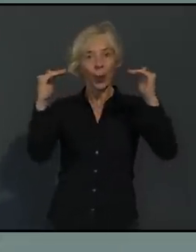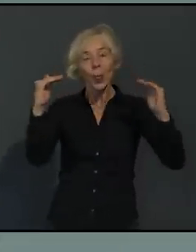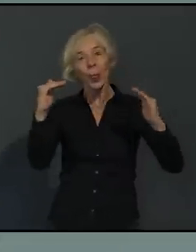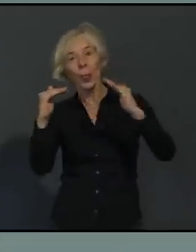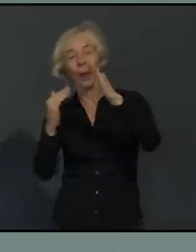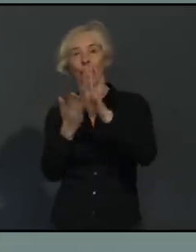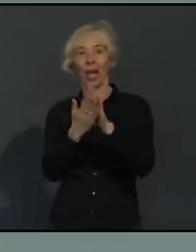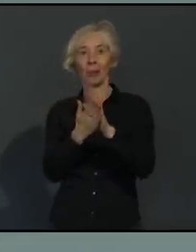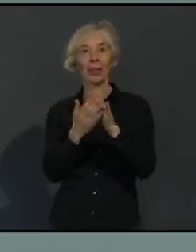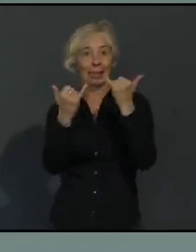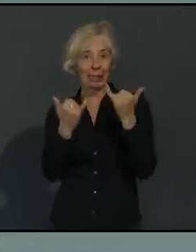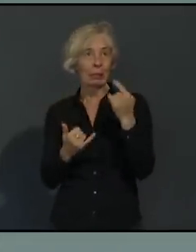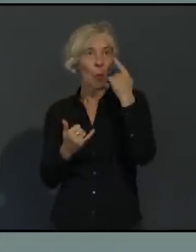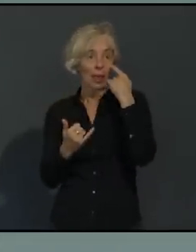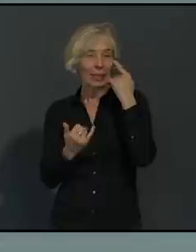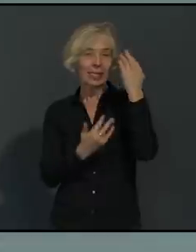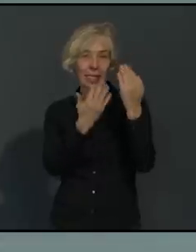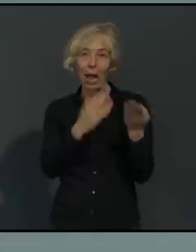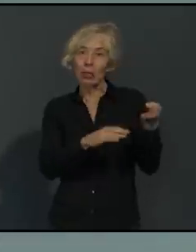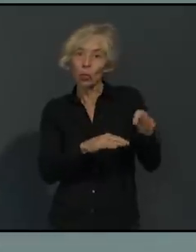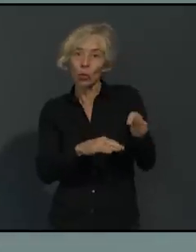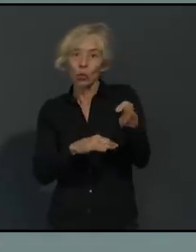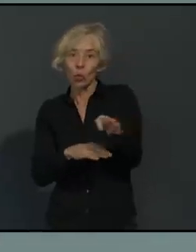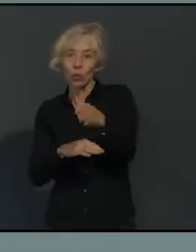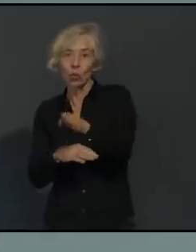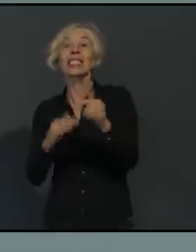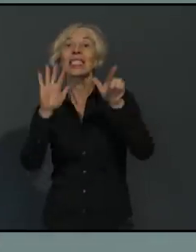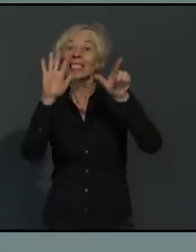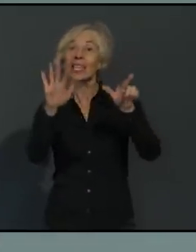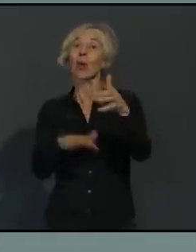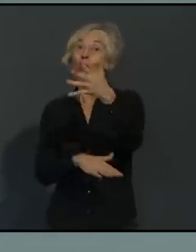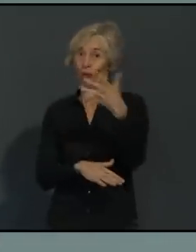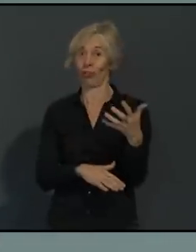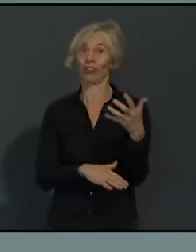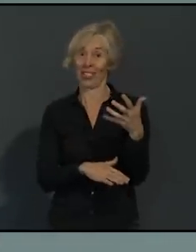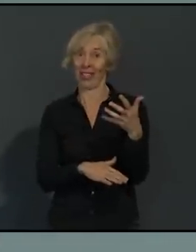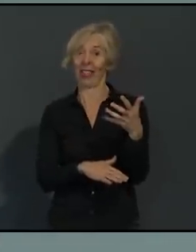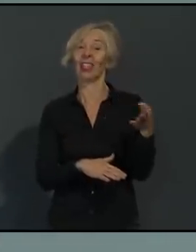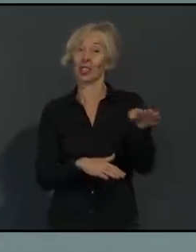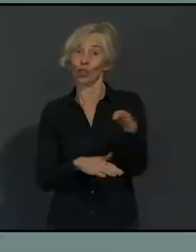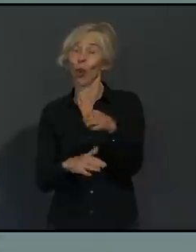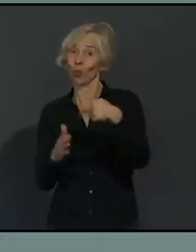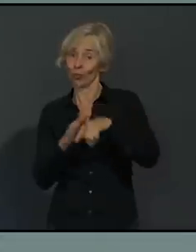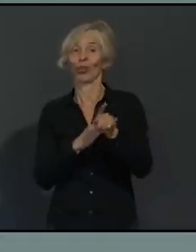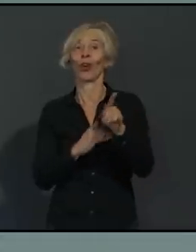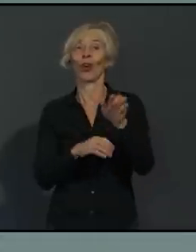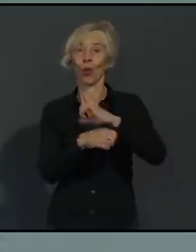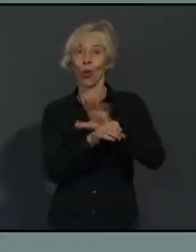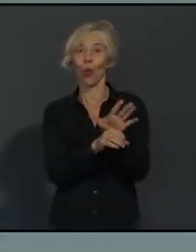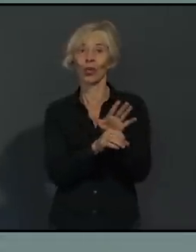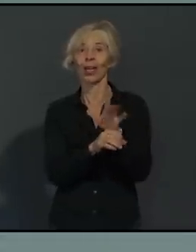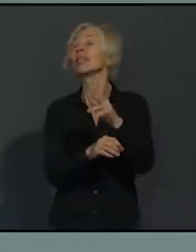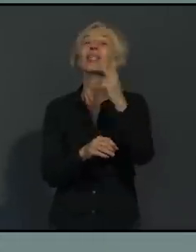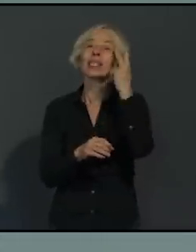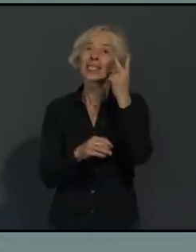sich mit wie viel Kraft dieses Virus in unserer Stadt auch unterwegs ist. Die Werte sind also nach wie vor viel,